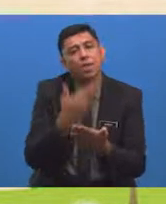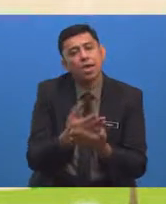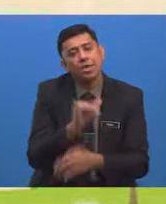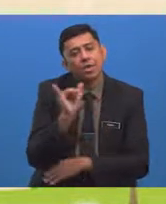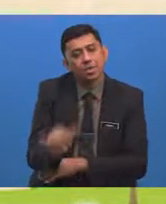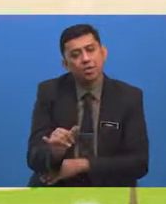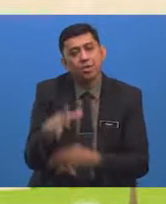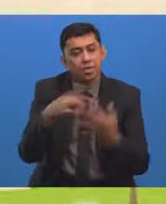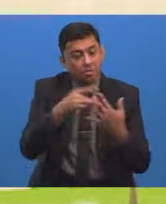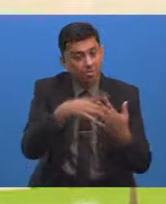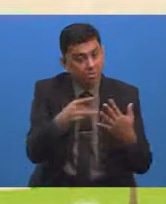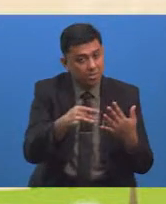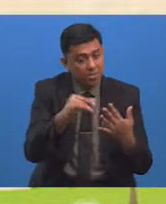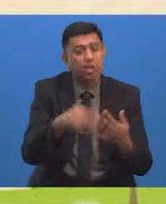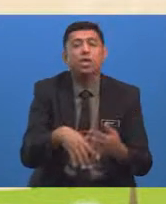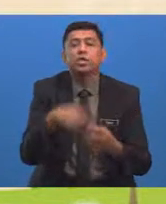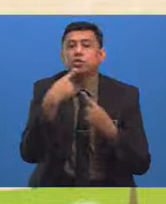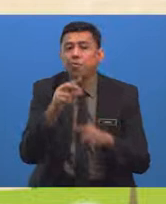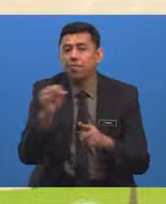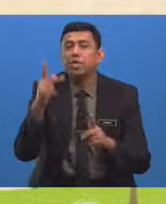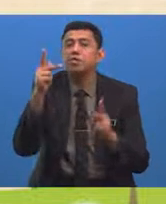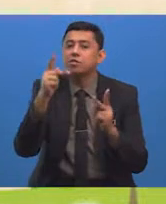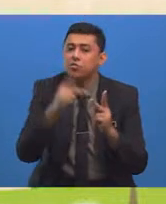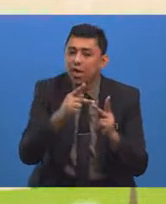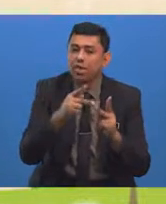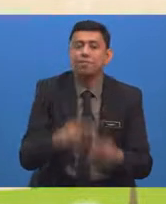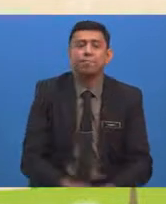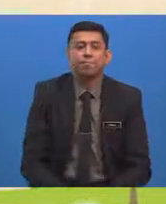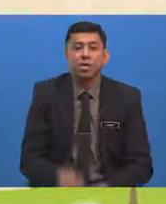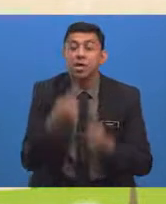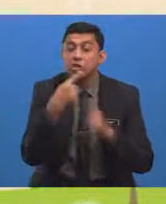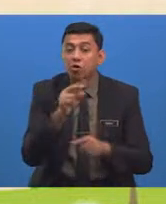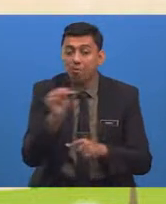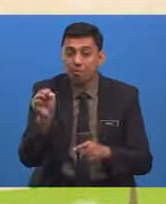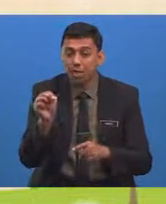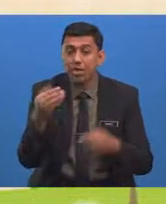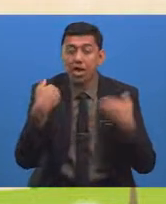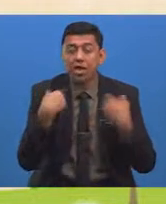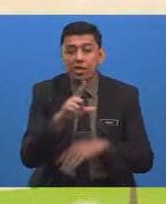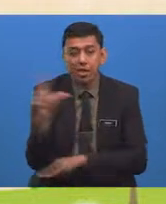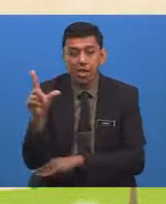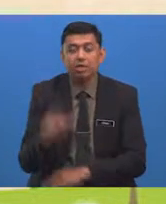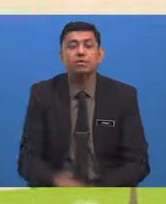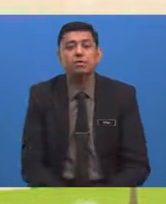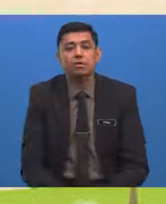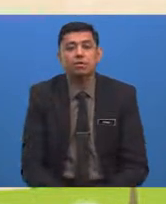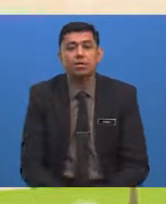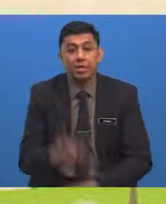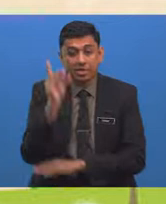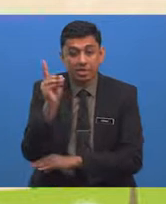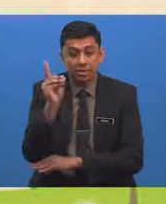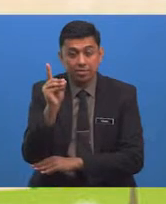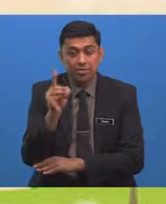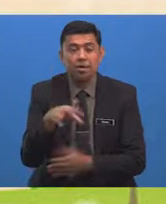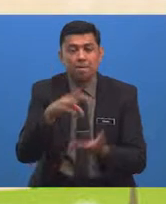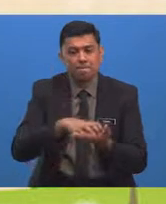Pilih Jawapan Yang sesuai Jawapannya Adalah D